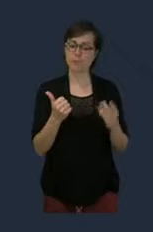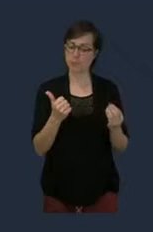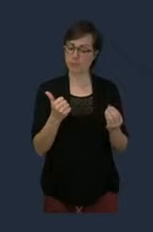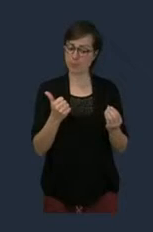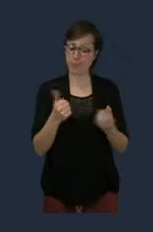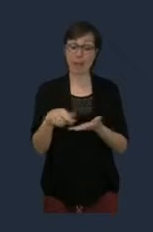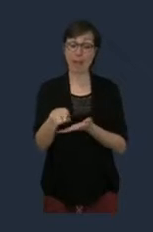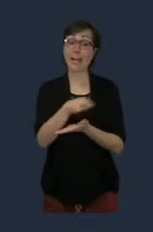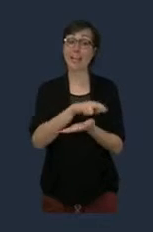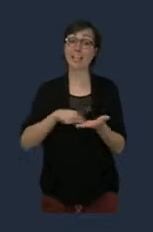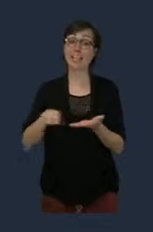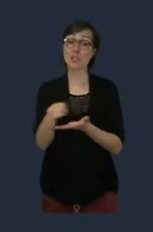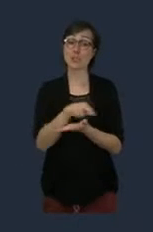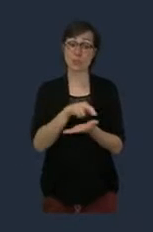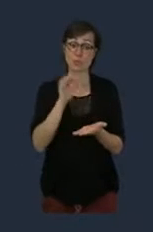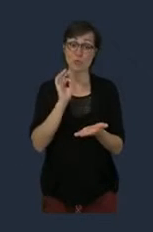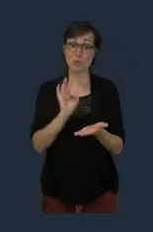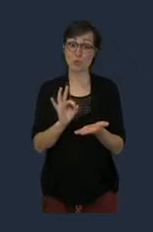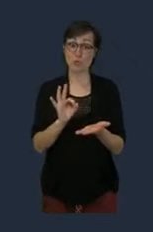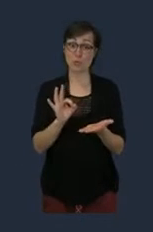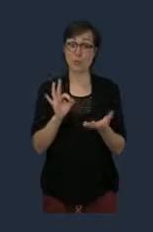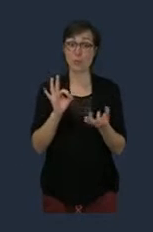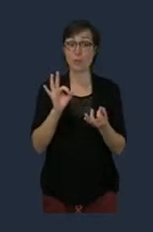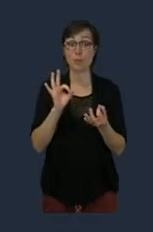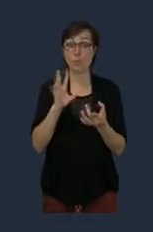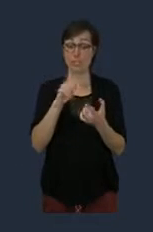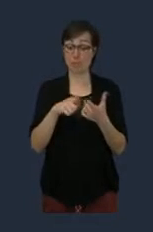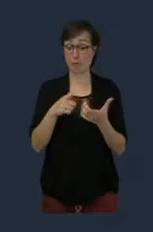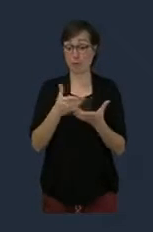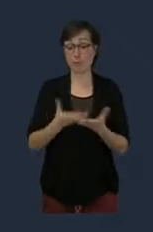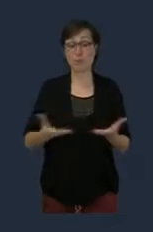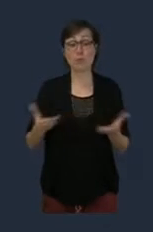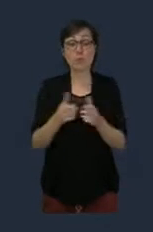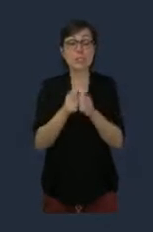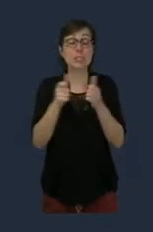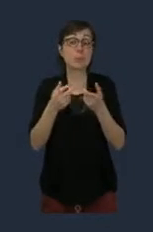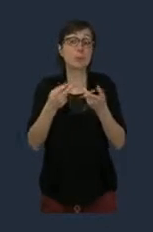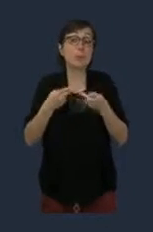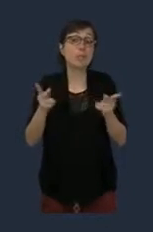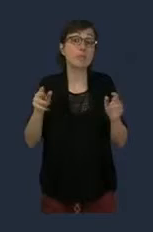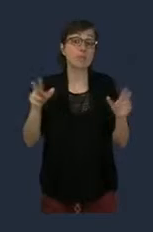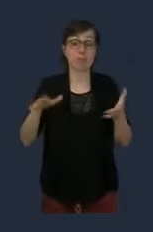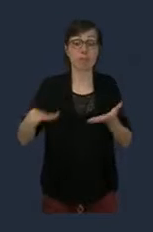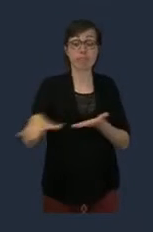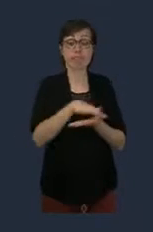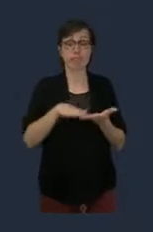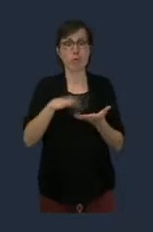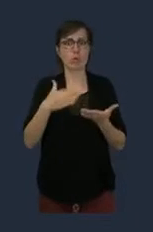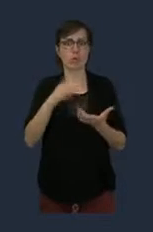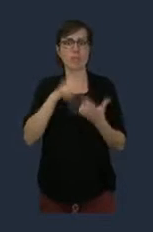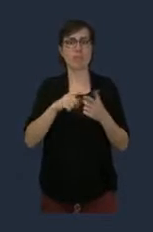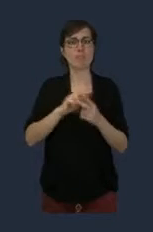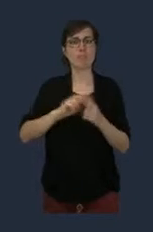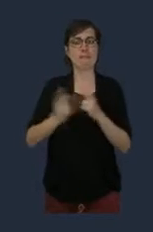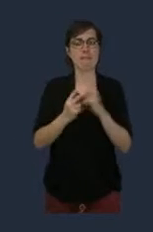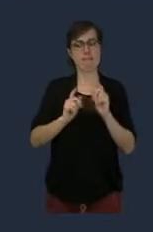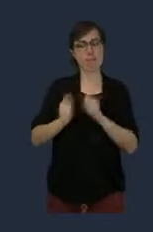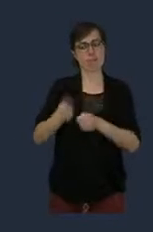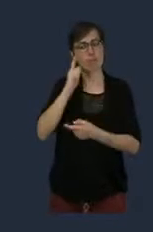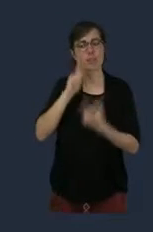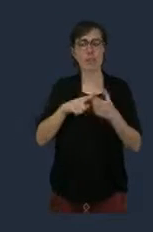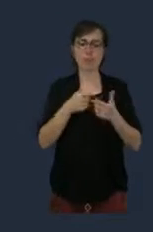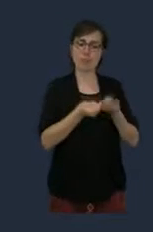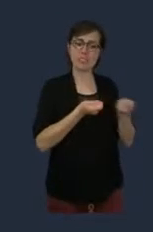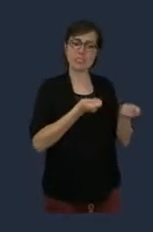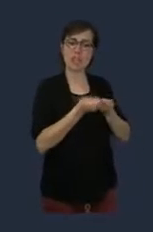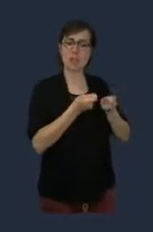région entre dans une société publique locale qui est aujourd'hui délégataire de la gestion du parc, c'est